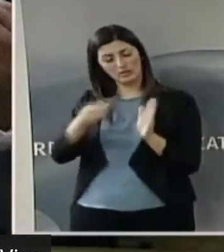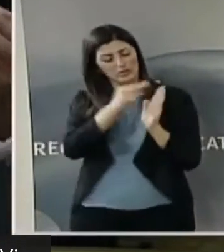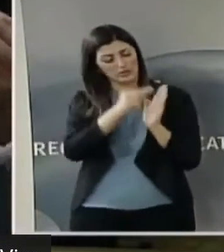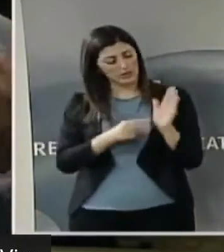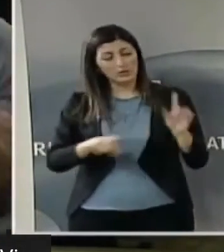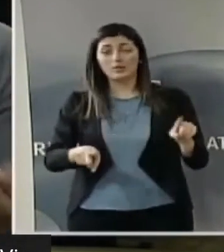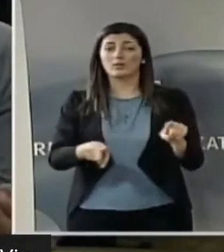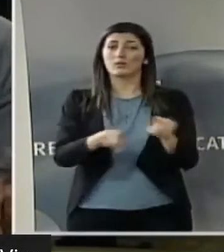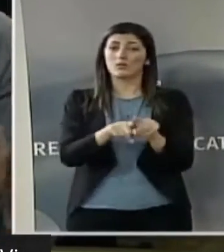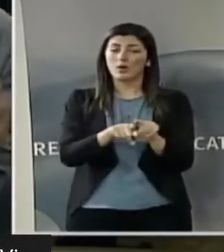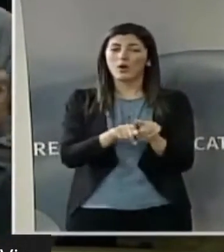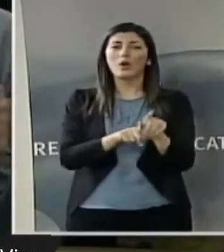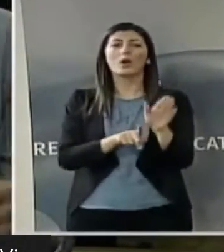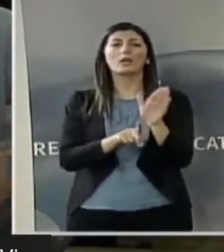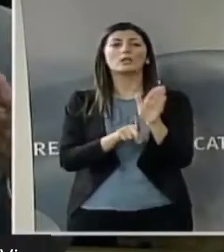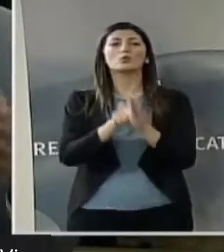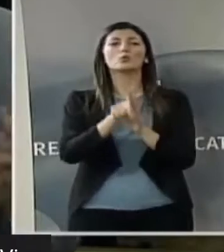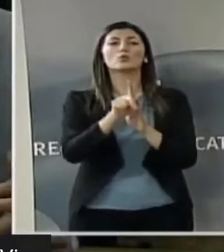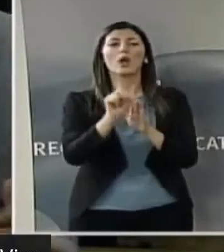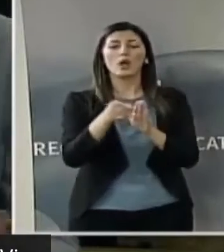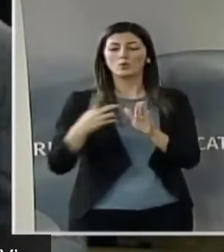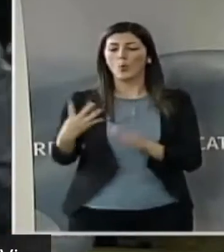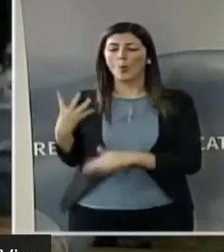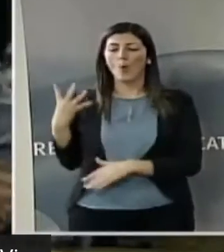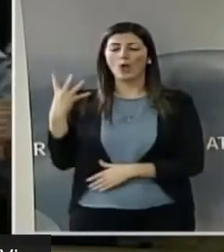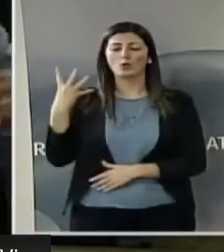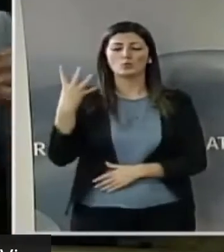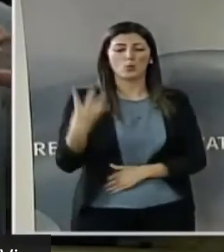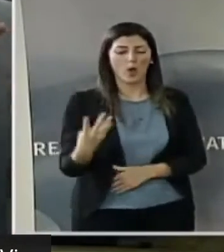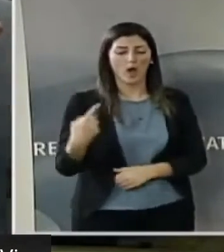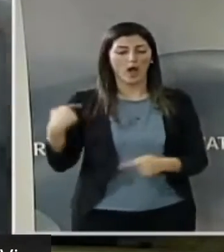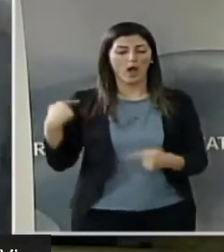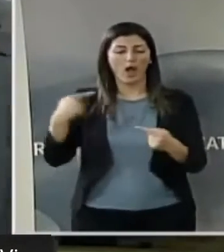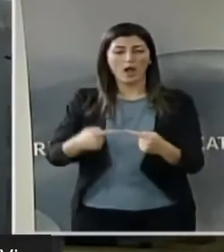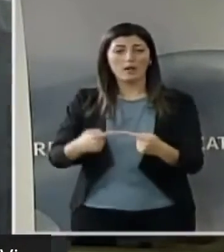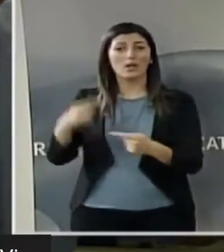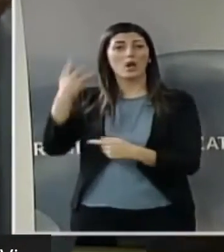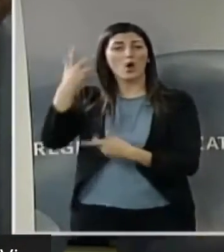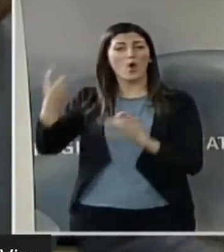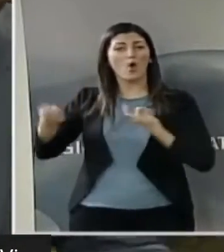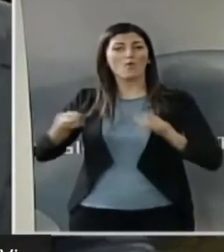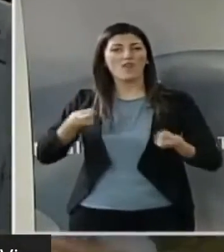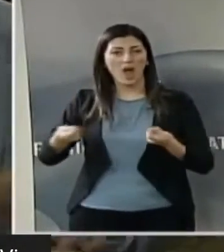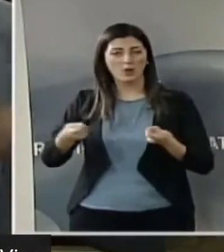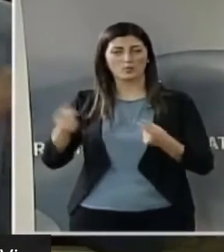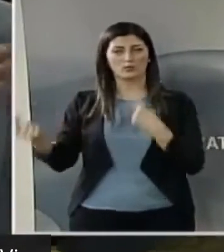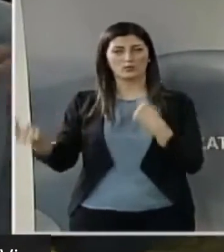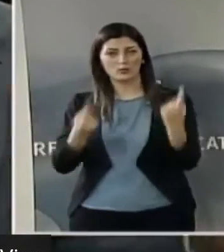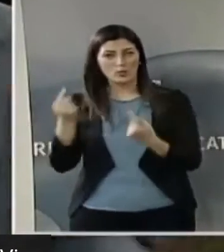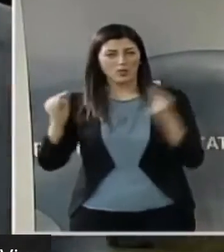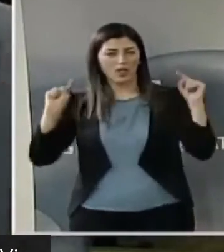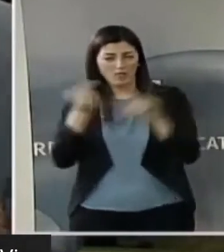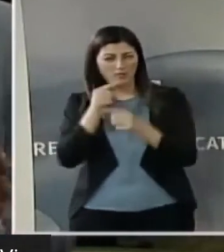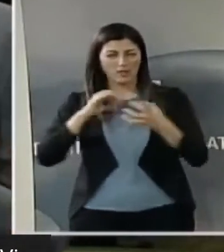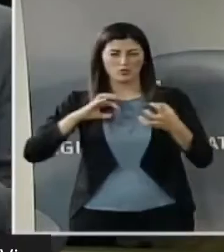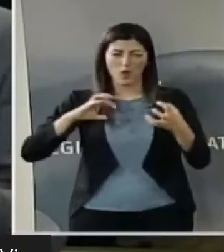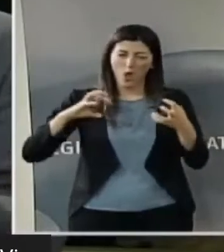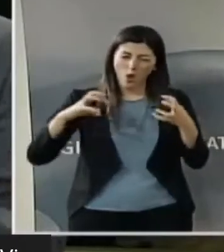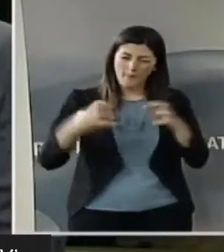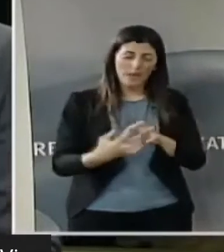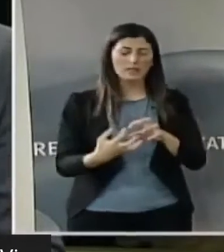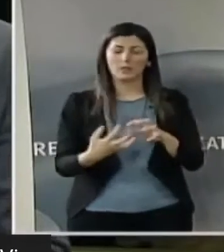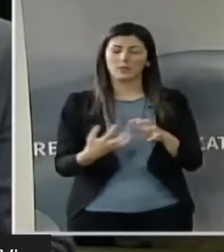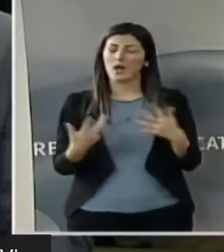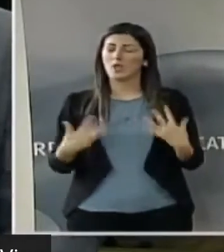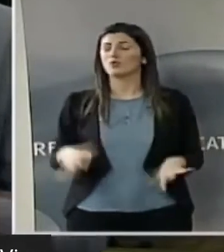risultanze di quattro anni di governo che avranno ereditato una situazione difficile, complessa, ma che in questi